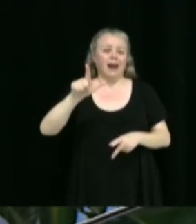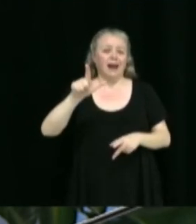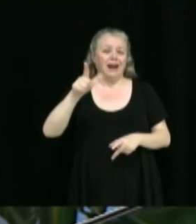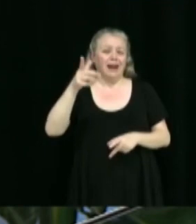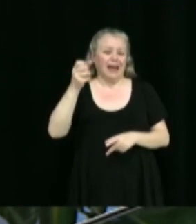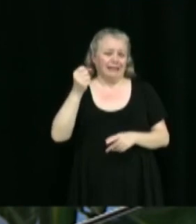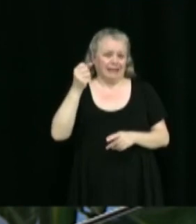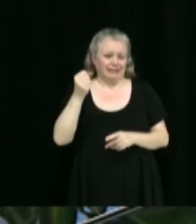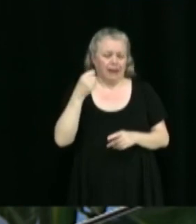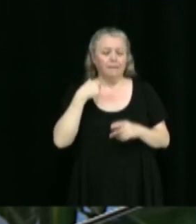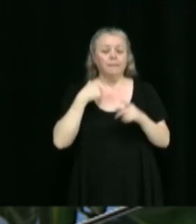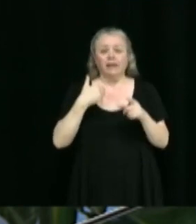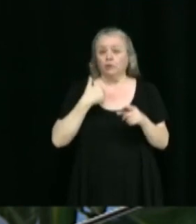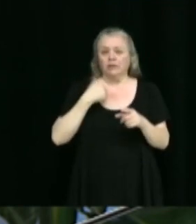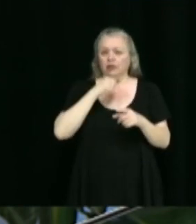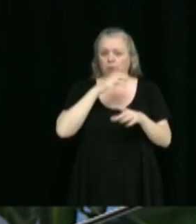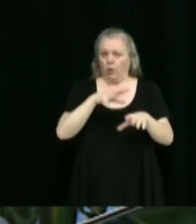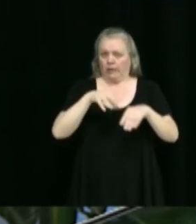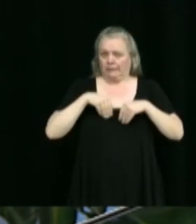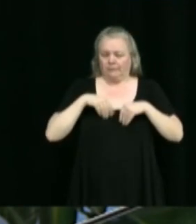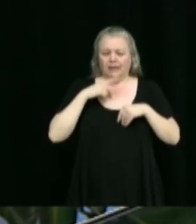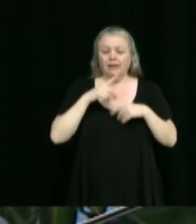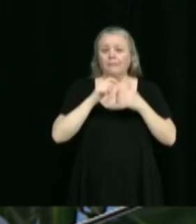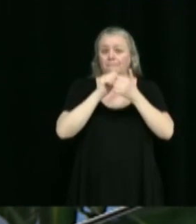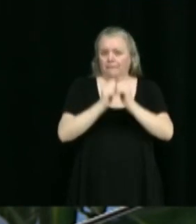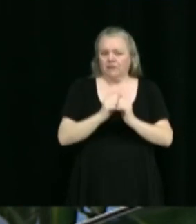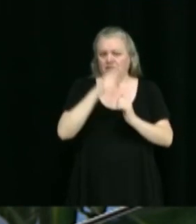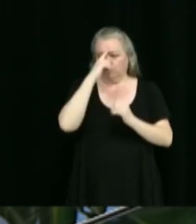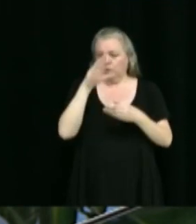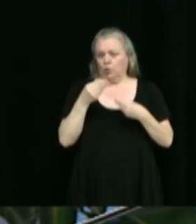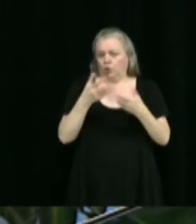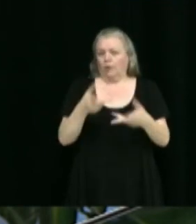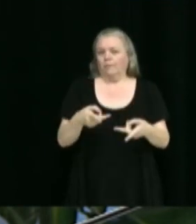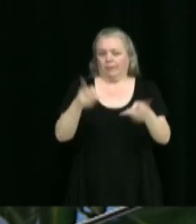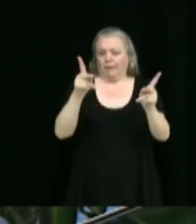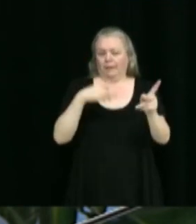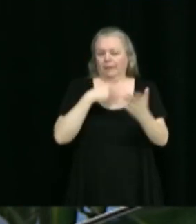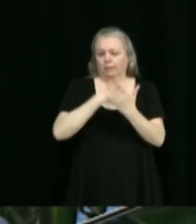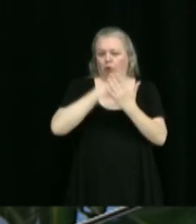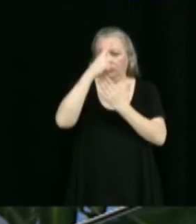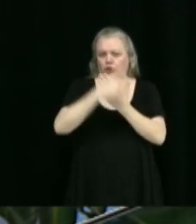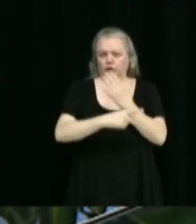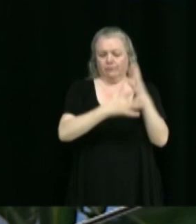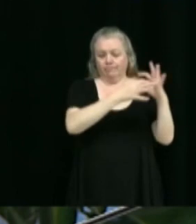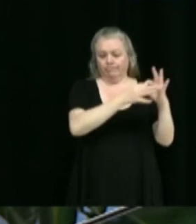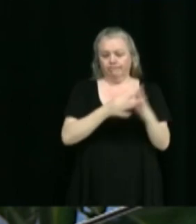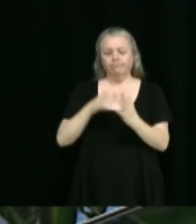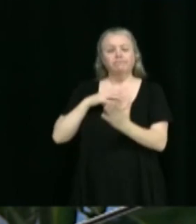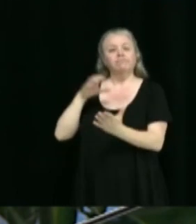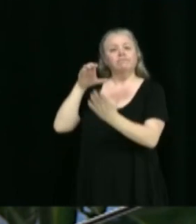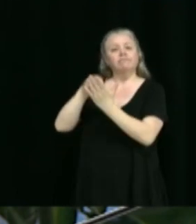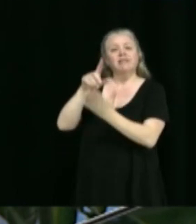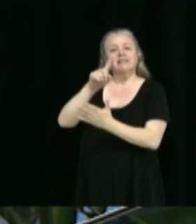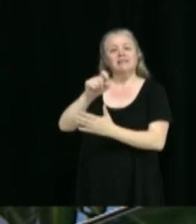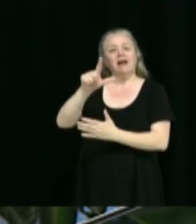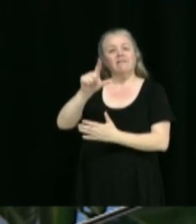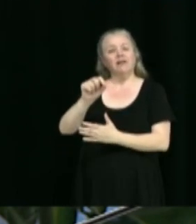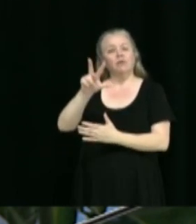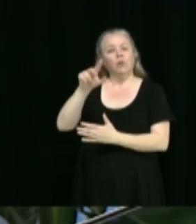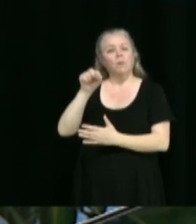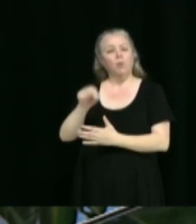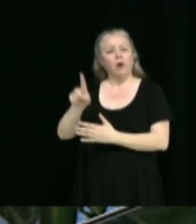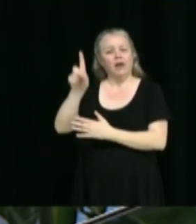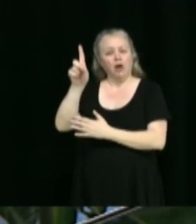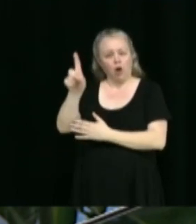pas accepté. La modification vise à permettre le projet. En vertu de l'article 123.1 de la Loi sur l'aménagement et l'urbanisme, le